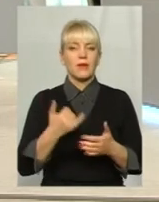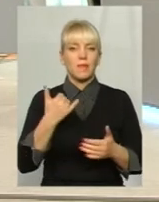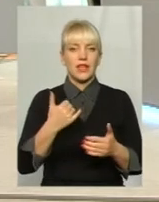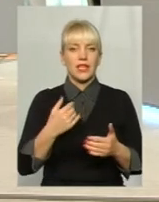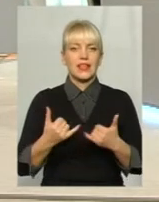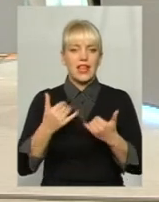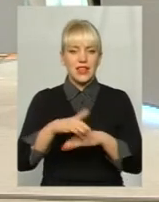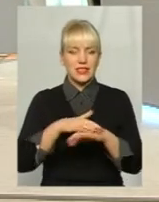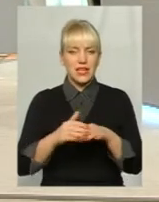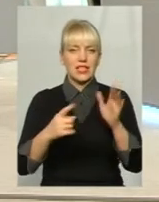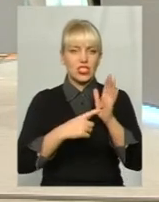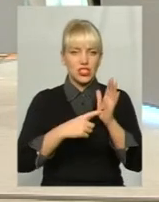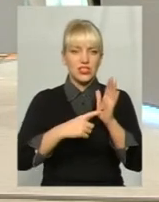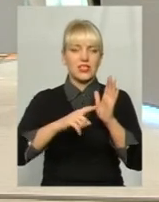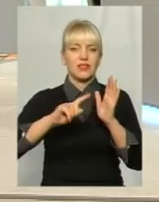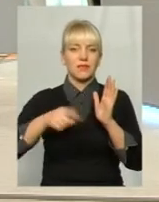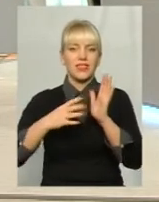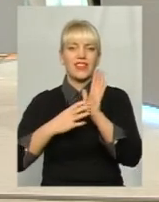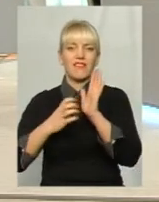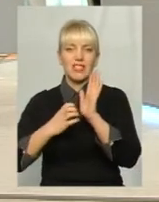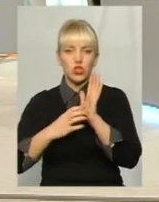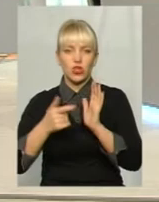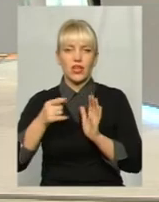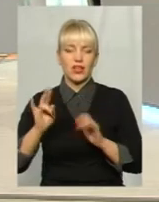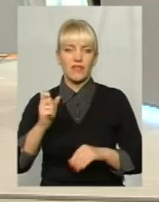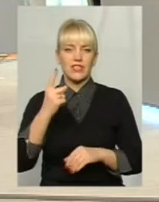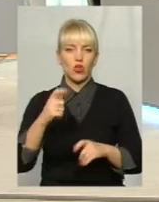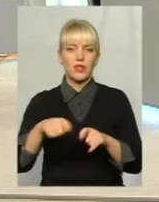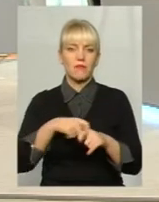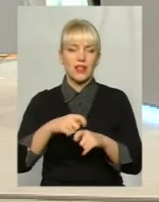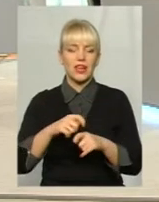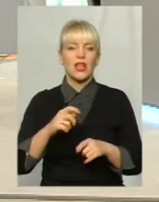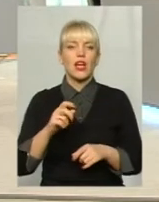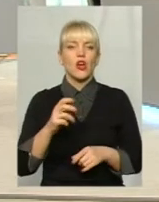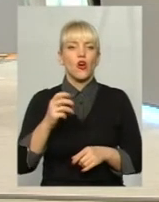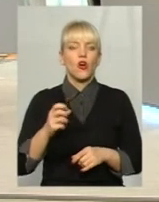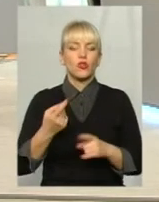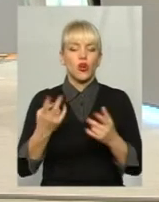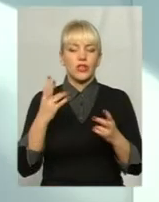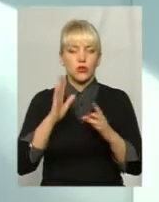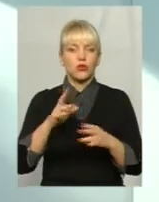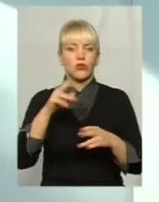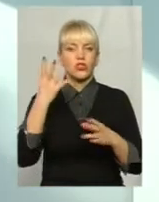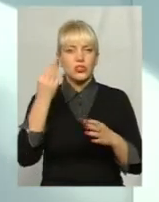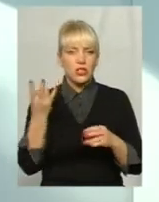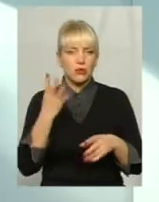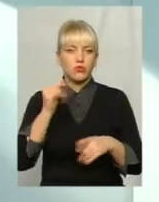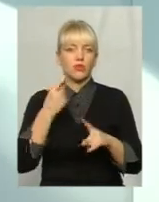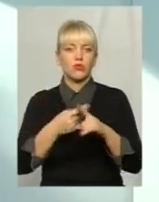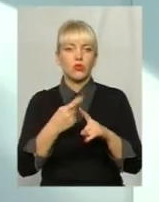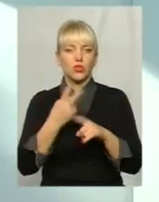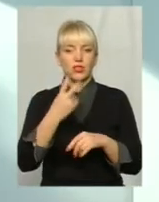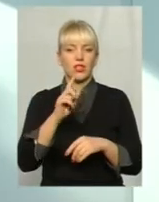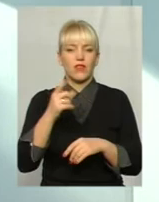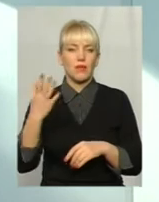рівнів за 1000 метрів кубічних, то треба буде множити на коефіцієн 2,5, а така